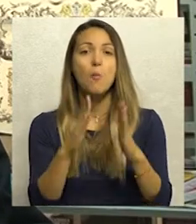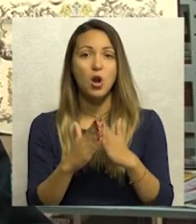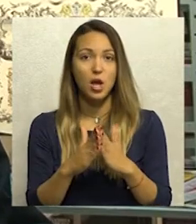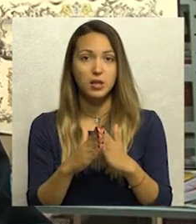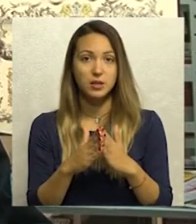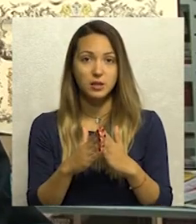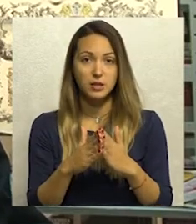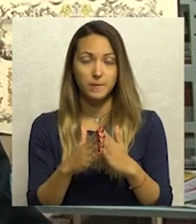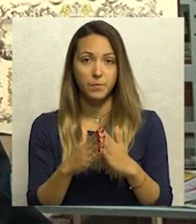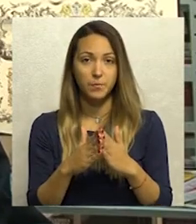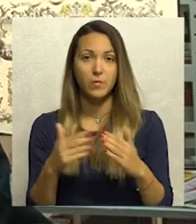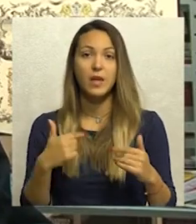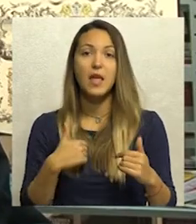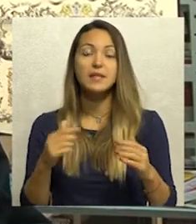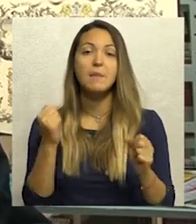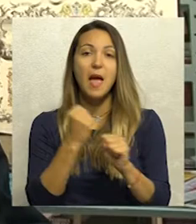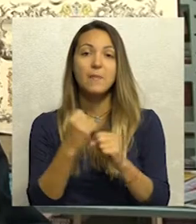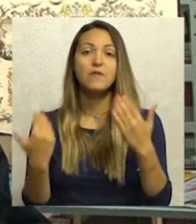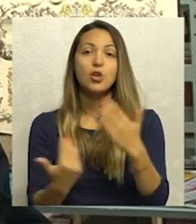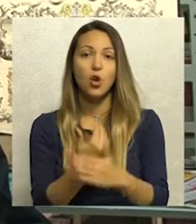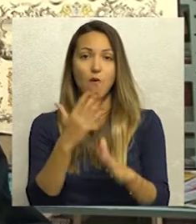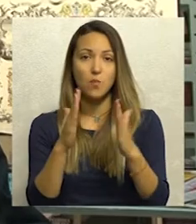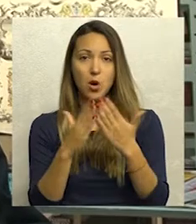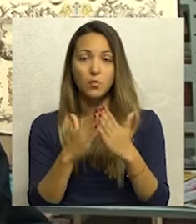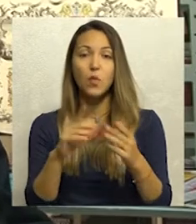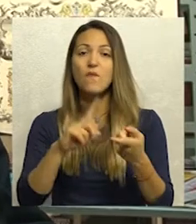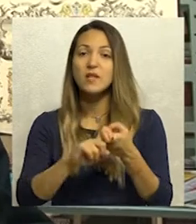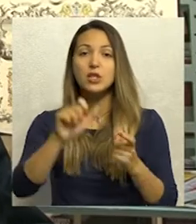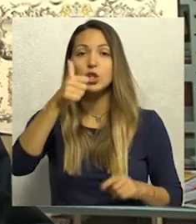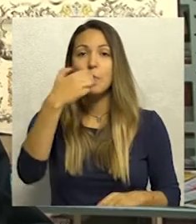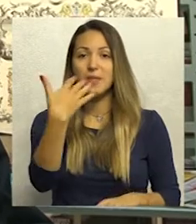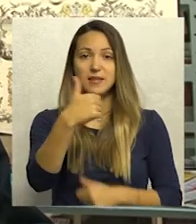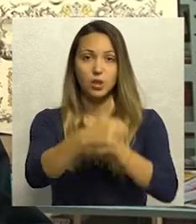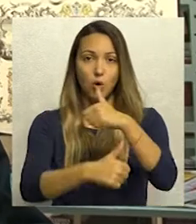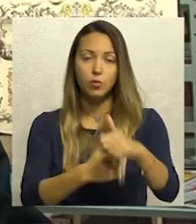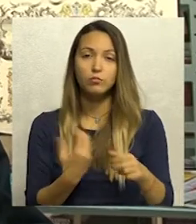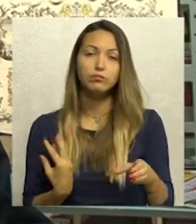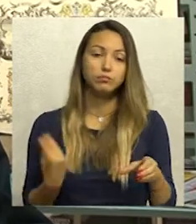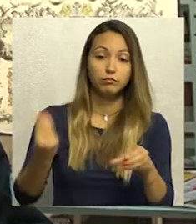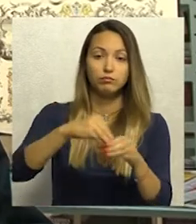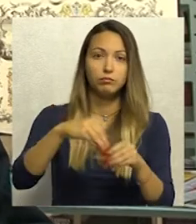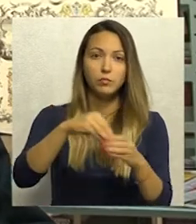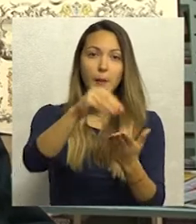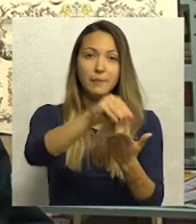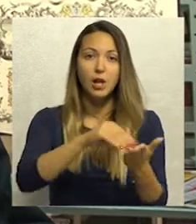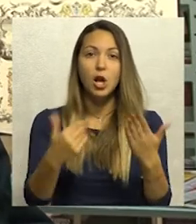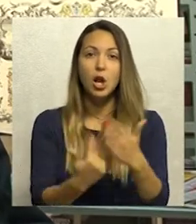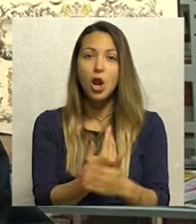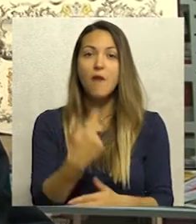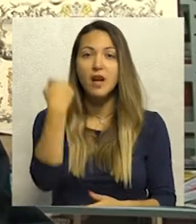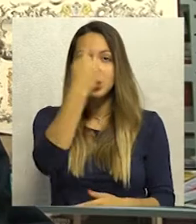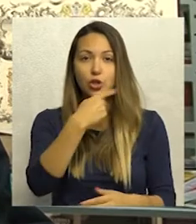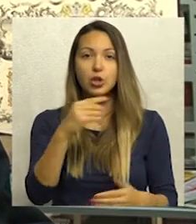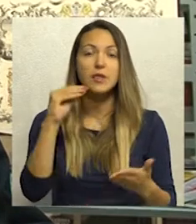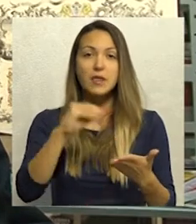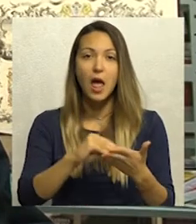sasvim novu monografiju u povodu 150 godina sa obiljem novih podataka, novih ličnosti, događaja, datuma, koje, našavost, ne